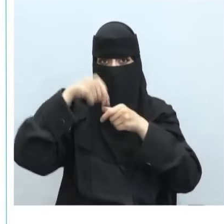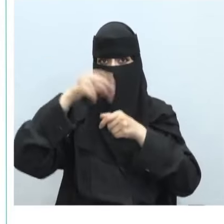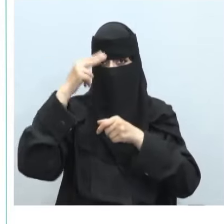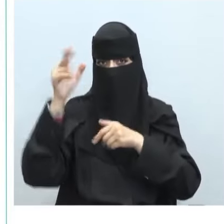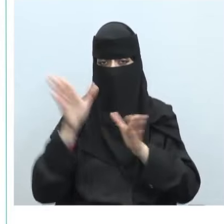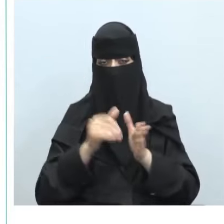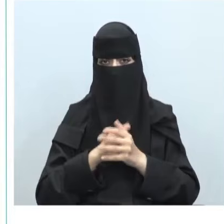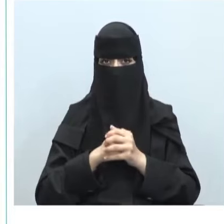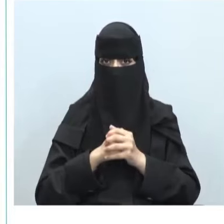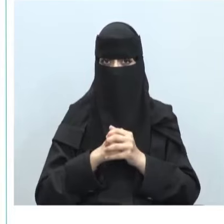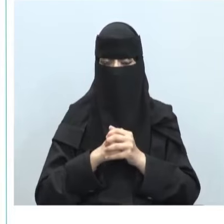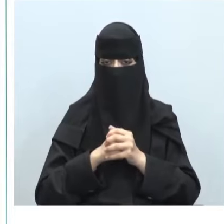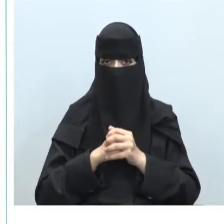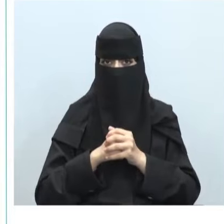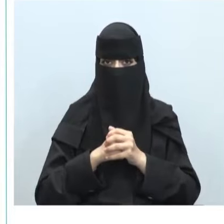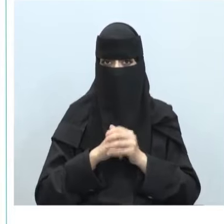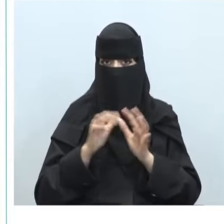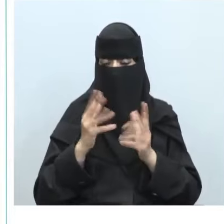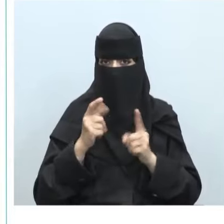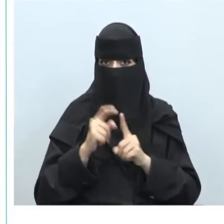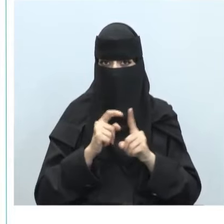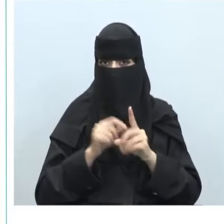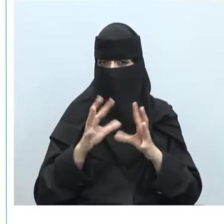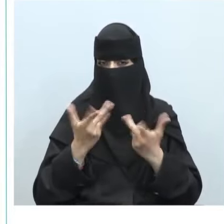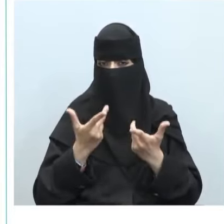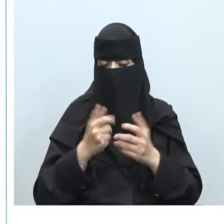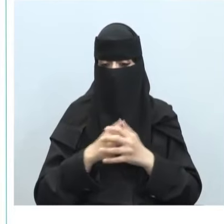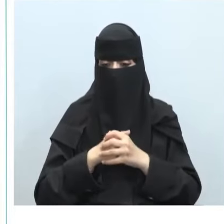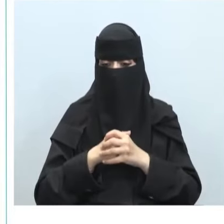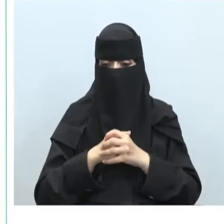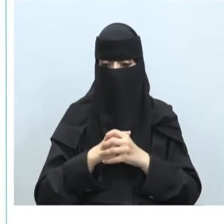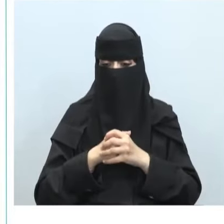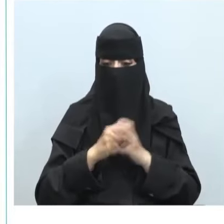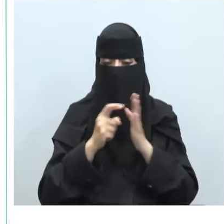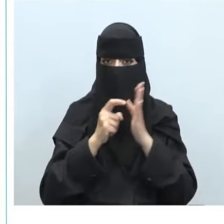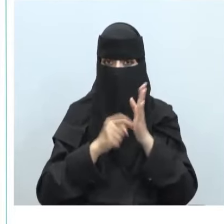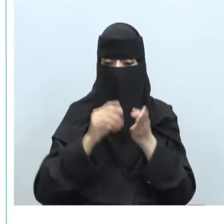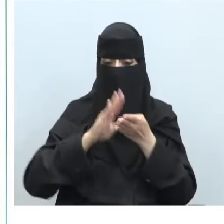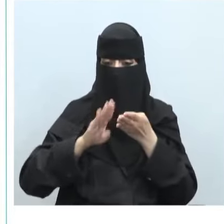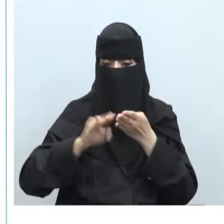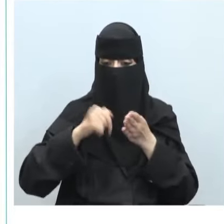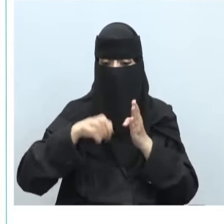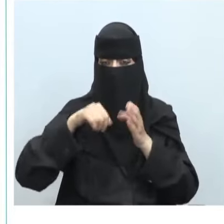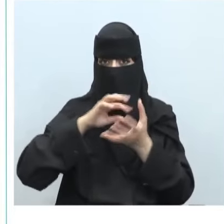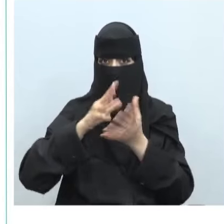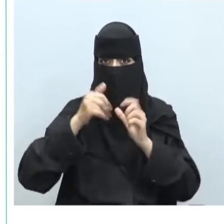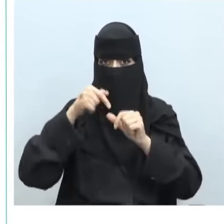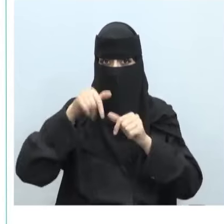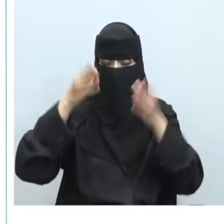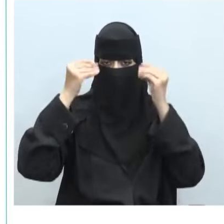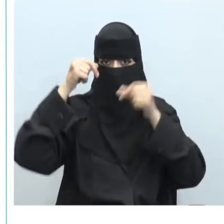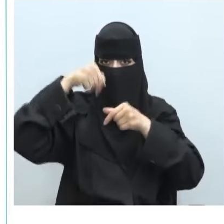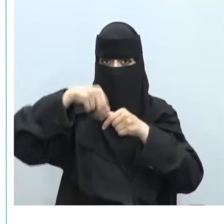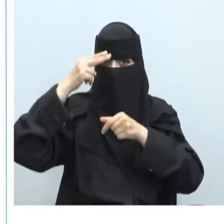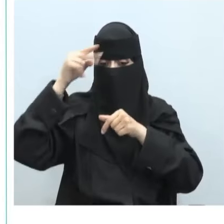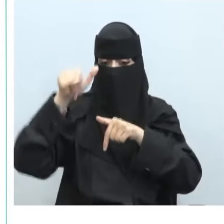في المملكة العربية السعودية ما هو هذا القانون؟ قانون مكافحة جرائم المعلوماتية في